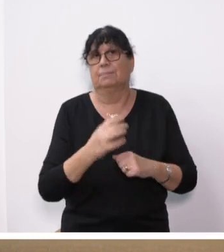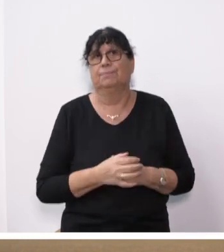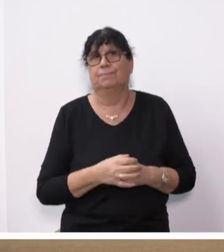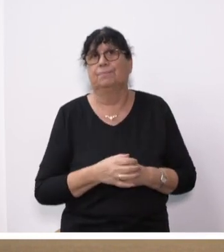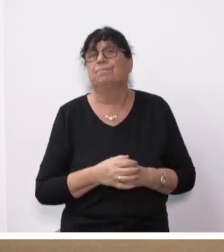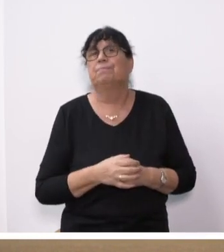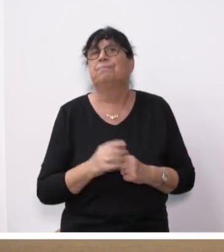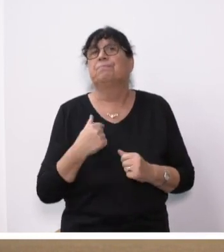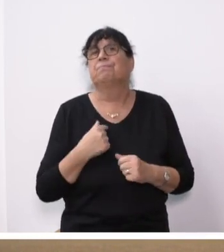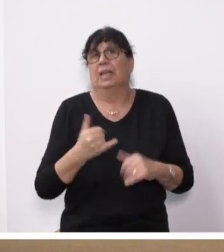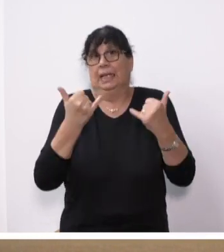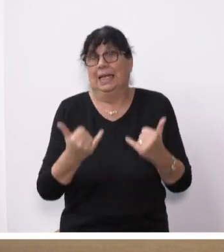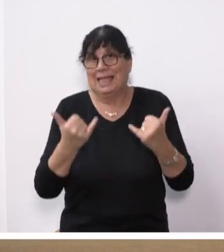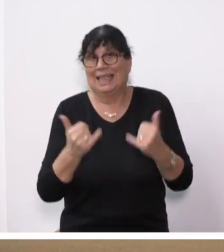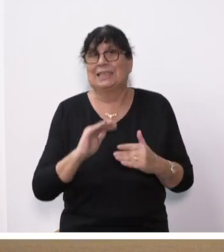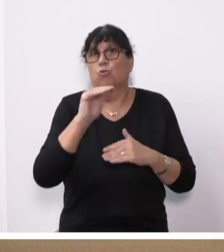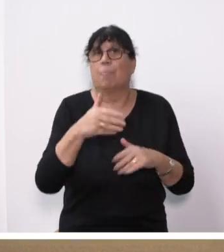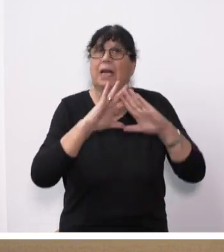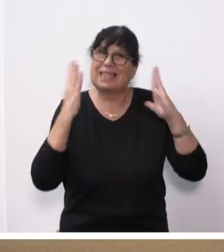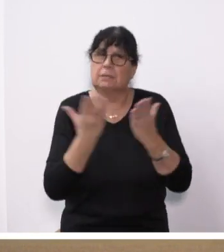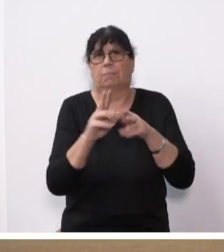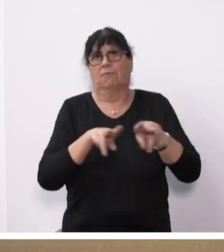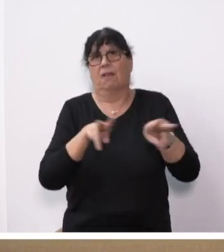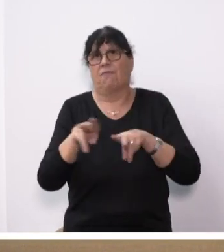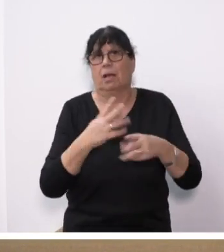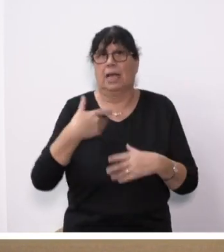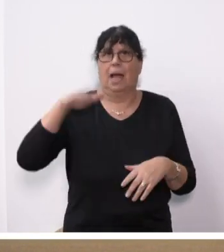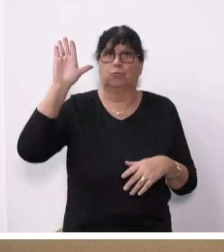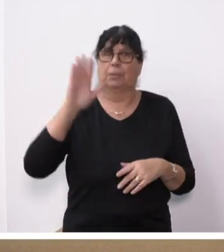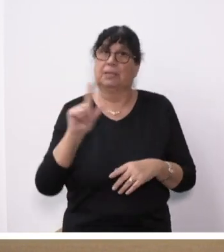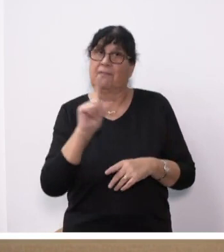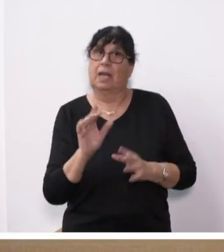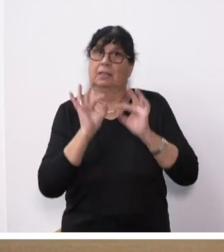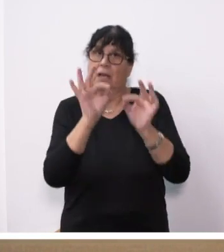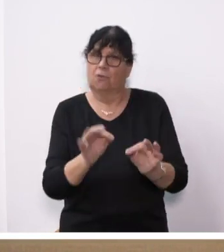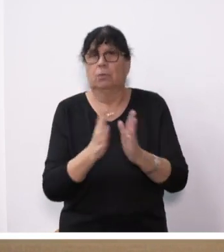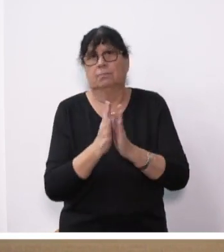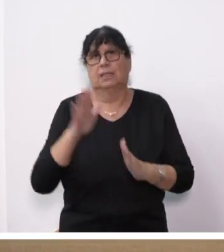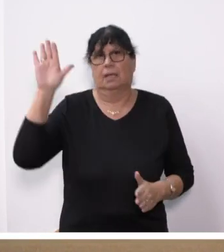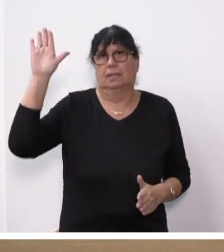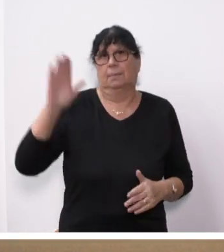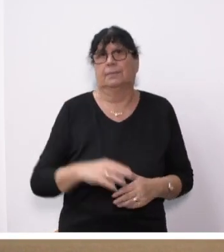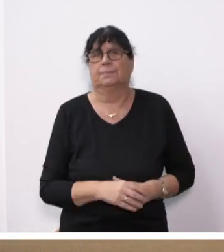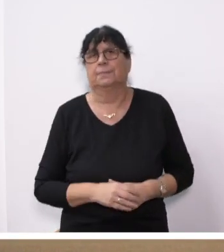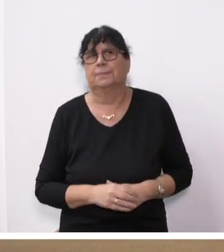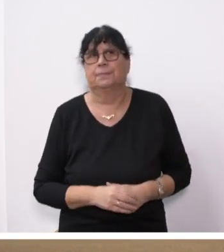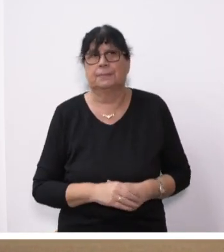Ich lasse nun über das Gesamtverfahren abstimmen. Wer dafür ist, den bitte ich um sein Handzeichen.